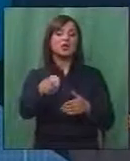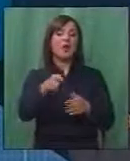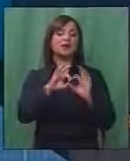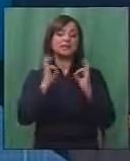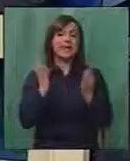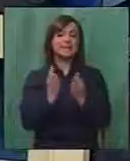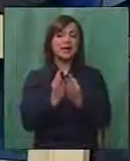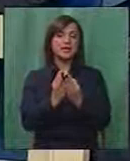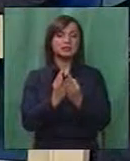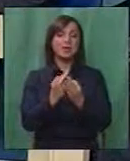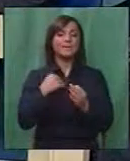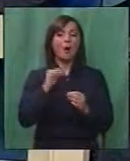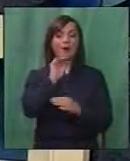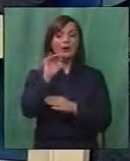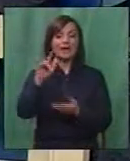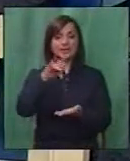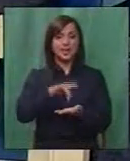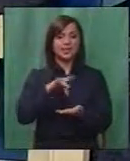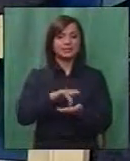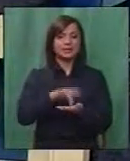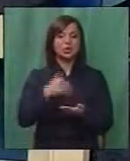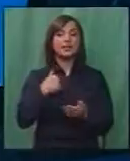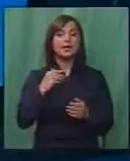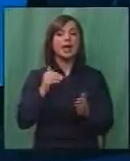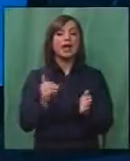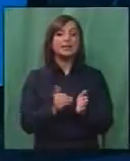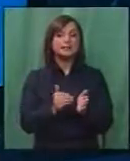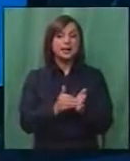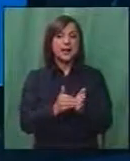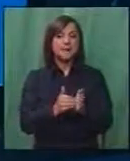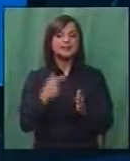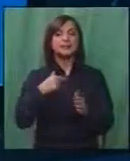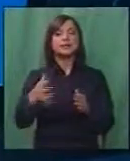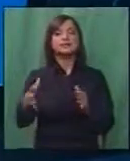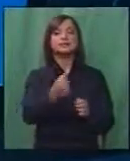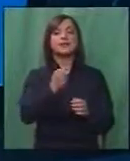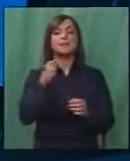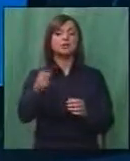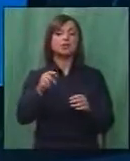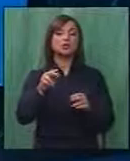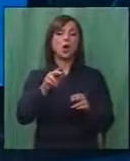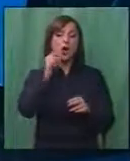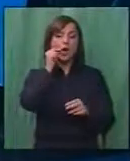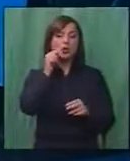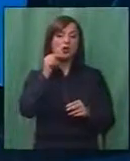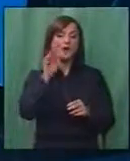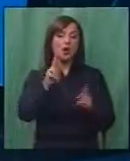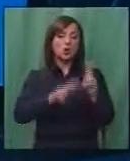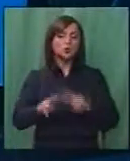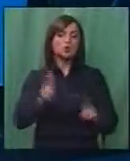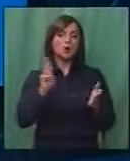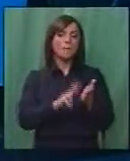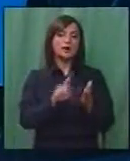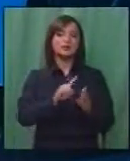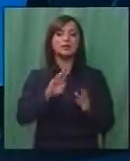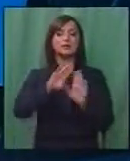семейство, по пријавата на центарот, дека треба да се одземе родителското право, не требало да затајуваат